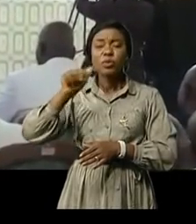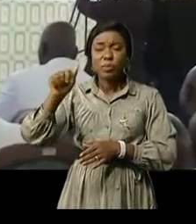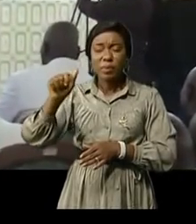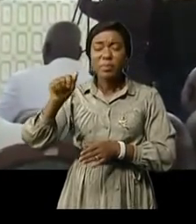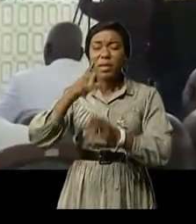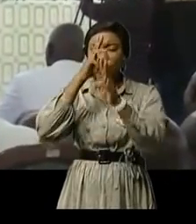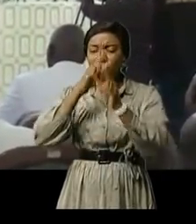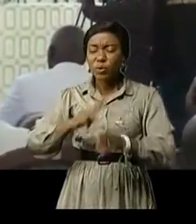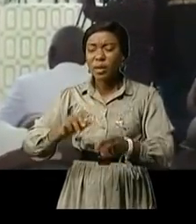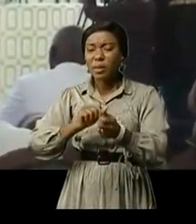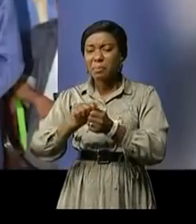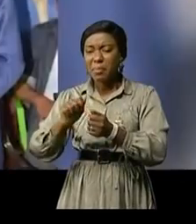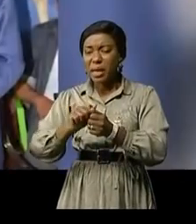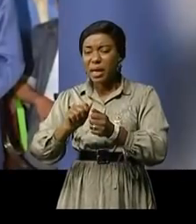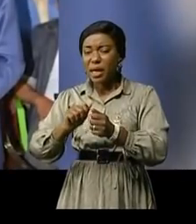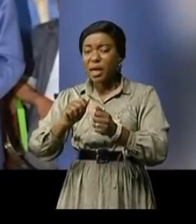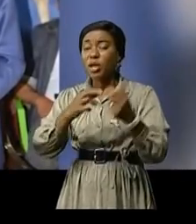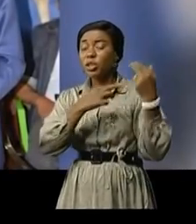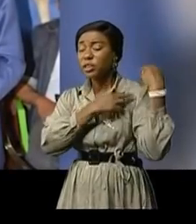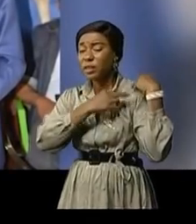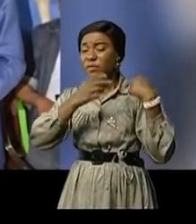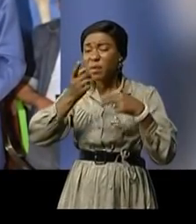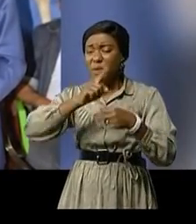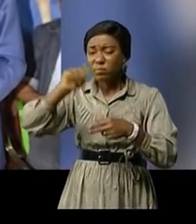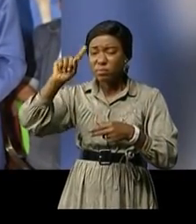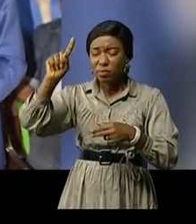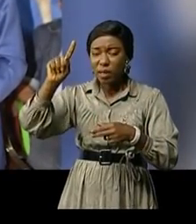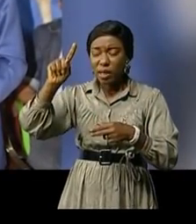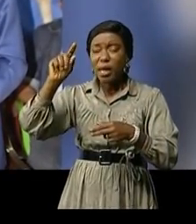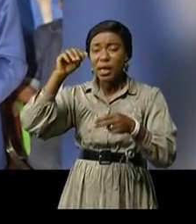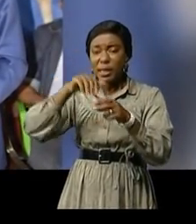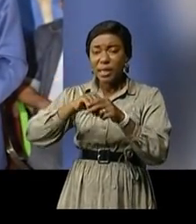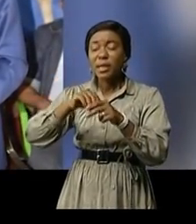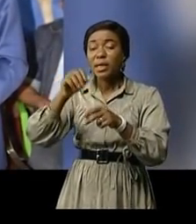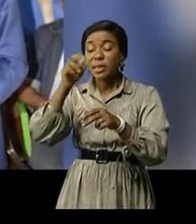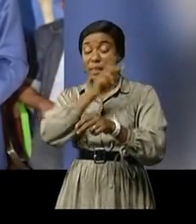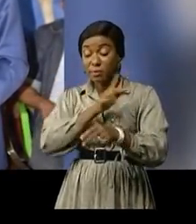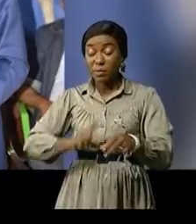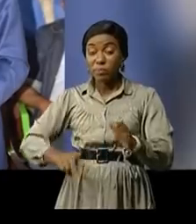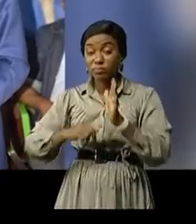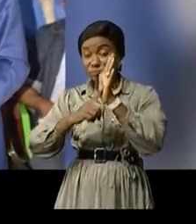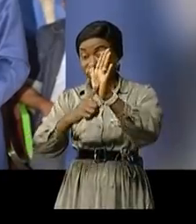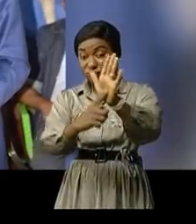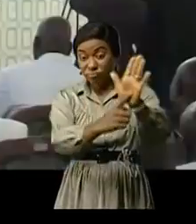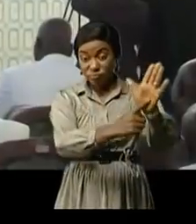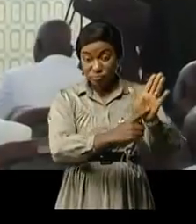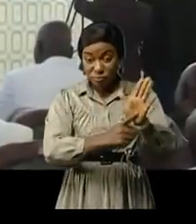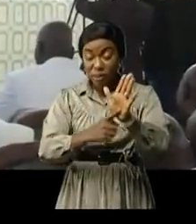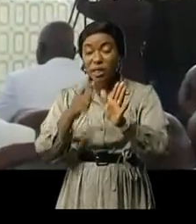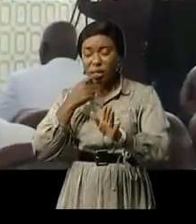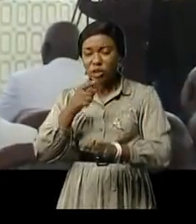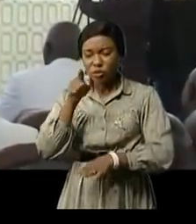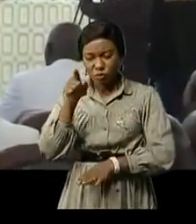honoré par le chef spirituel Kimbangu Kiangani à travers une brève présentation afin que l'assistance connaisse celui qui désormais